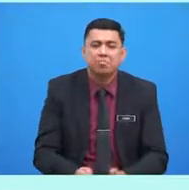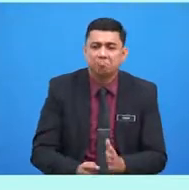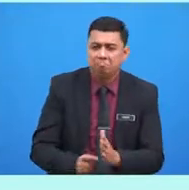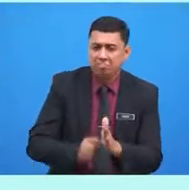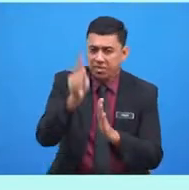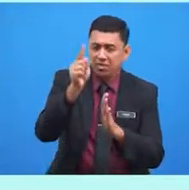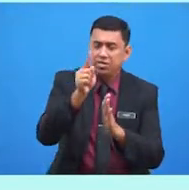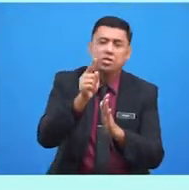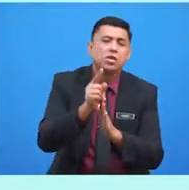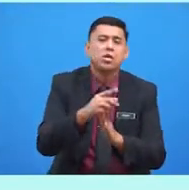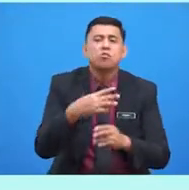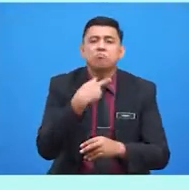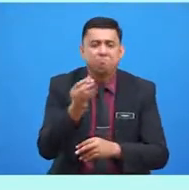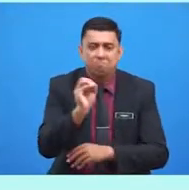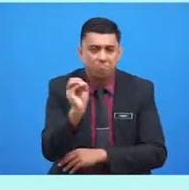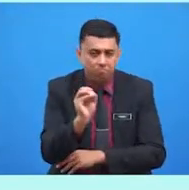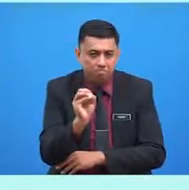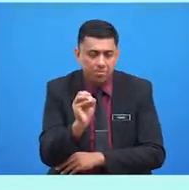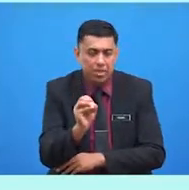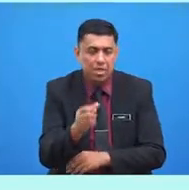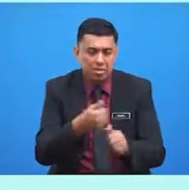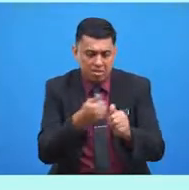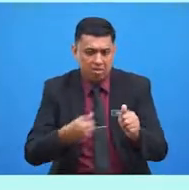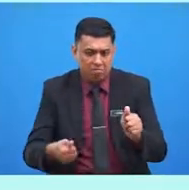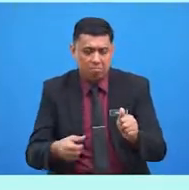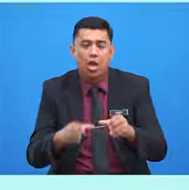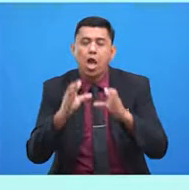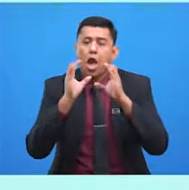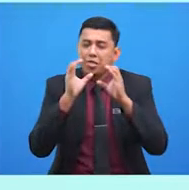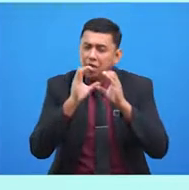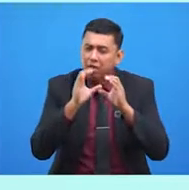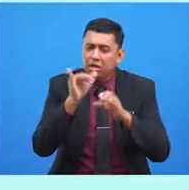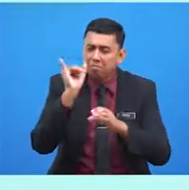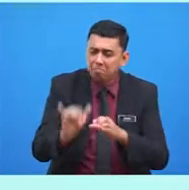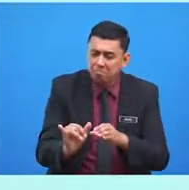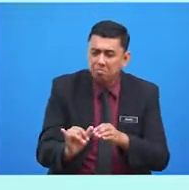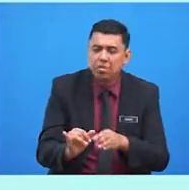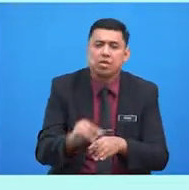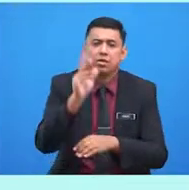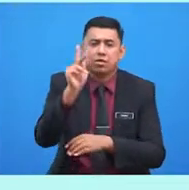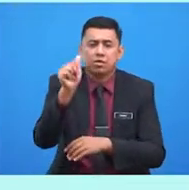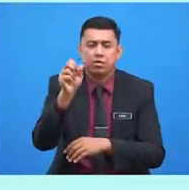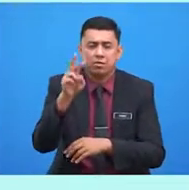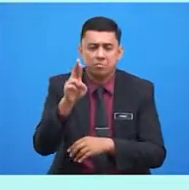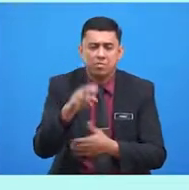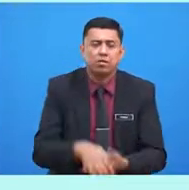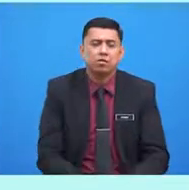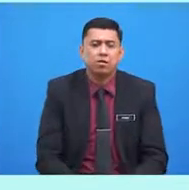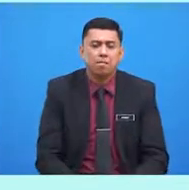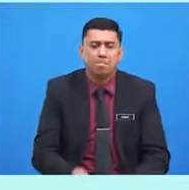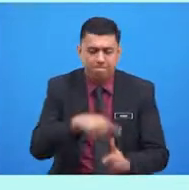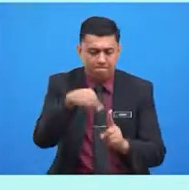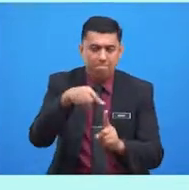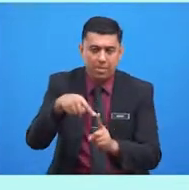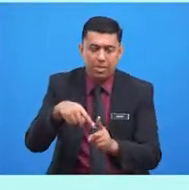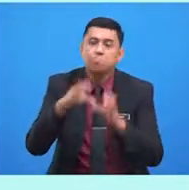dan elakkan bercakap kasar ketiga bercakap dengan ahli keluarga.